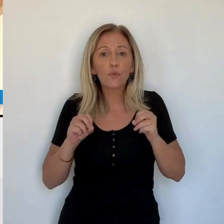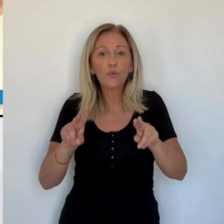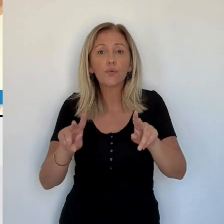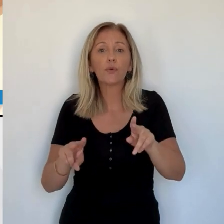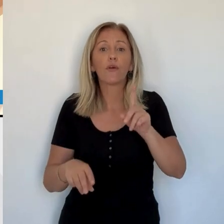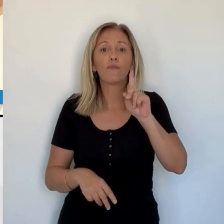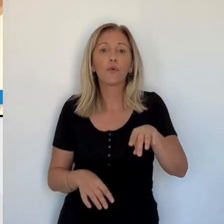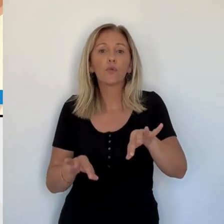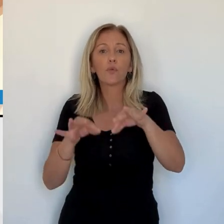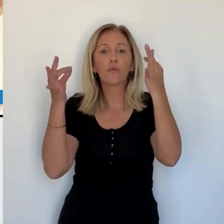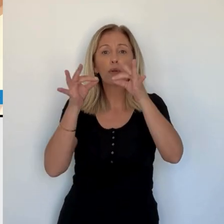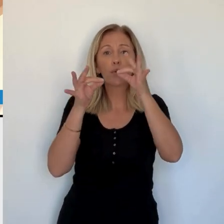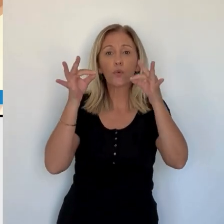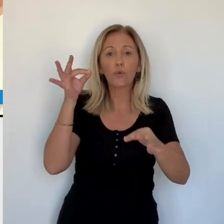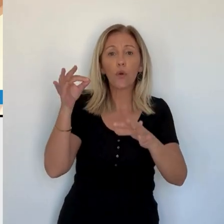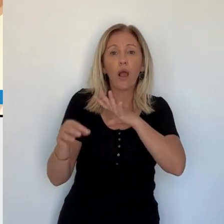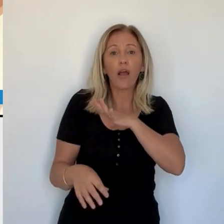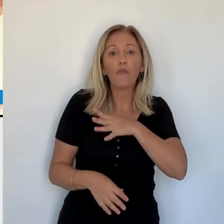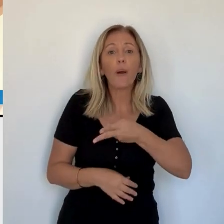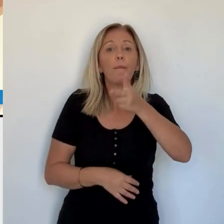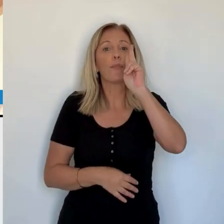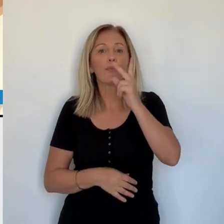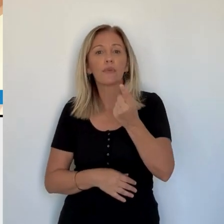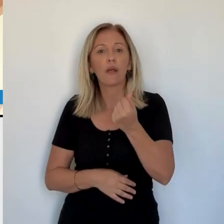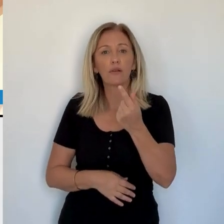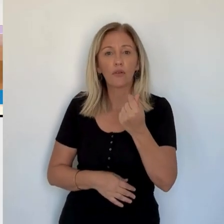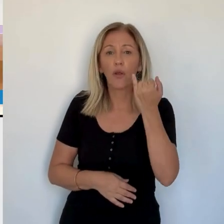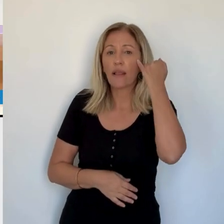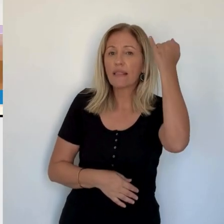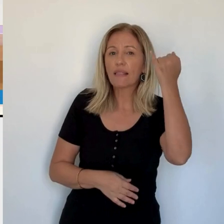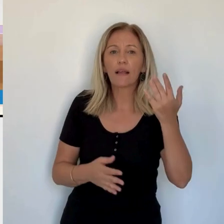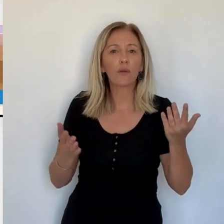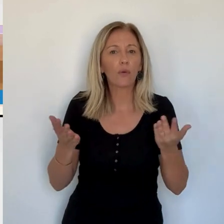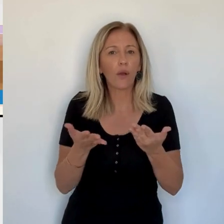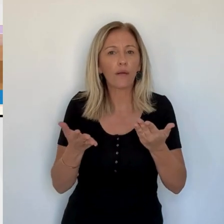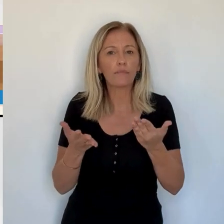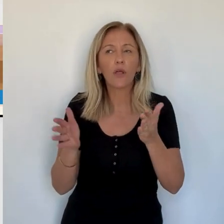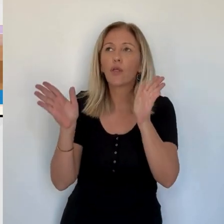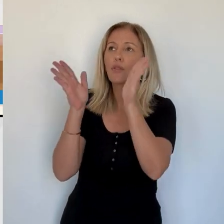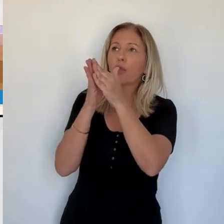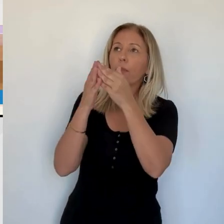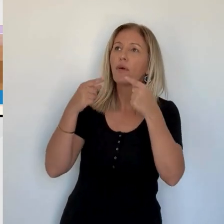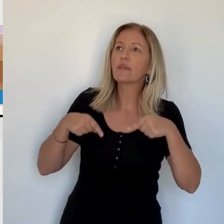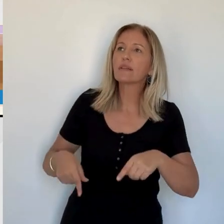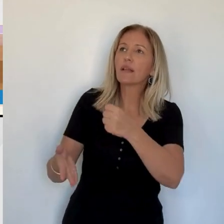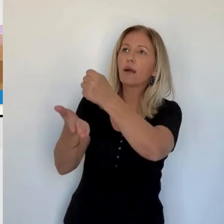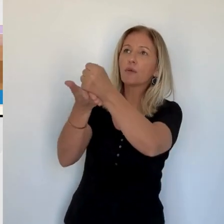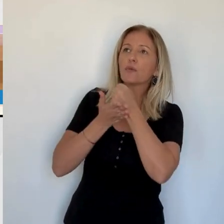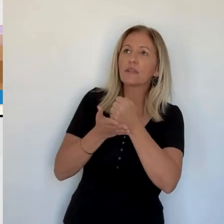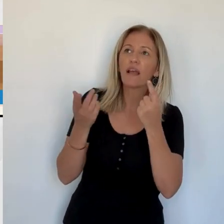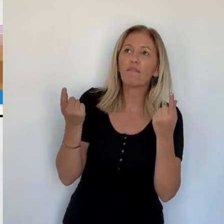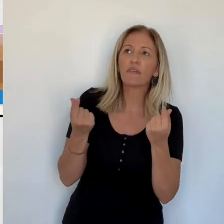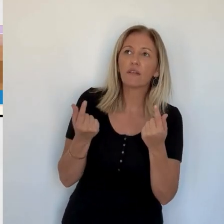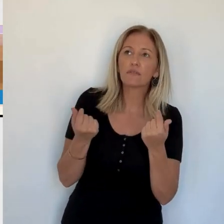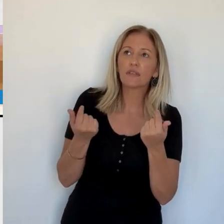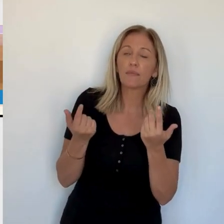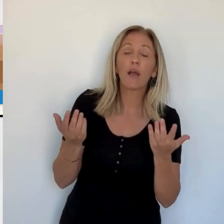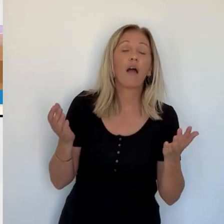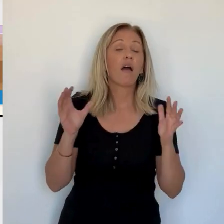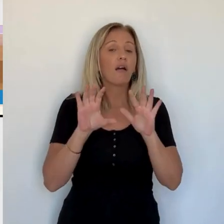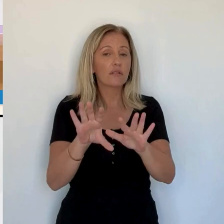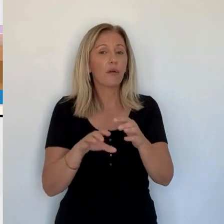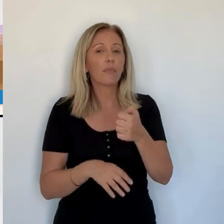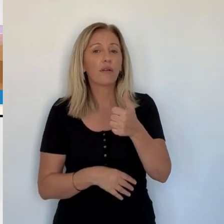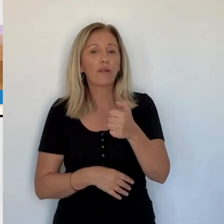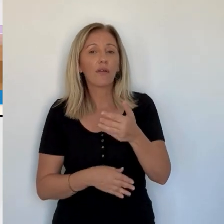Pour sortir d'une zone d'incertitude, il faut trouver de nouvelles recettes. Elles pourraient venir de l'État, c'est en tout cas ce que souhaite la majorité. l